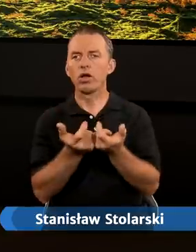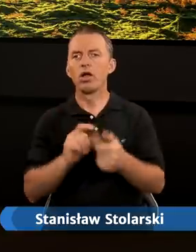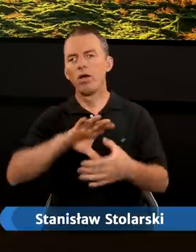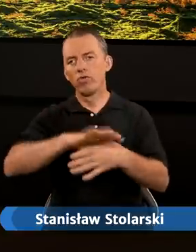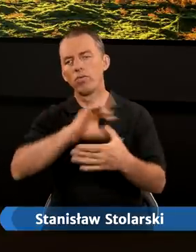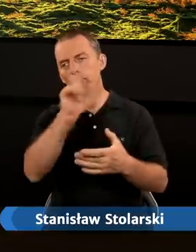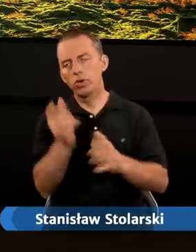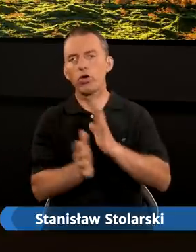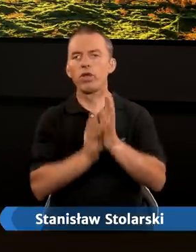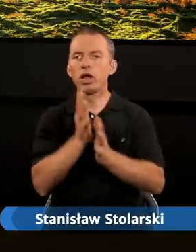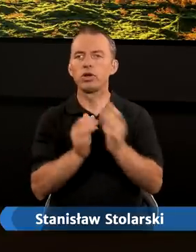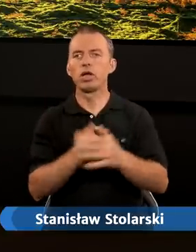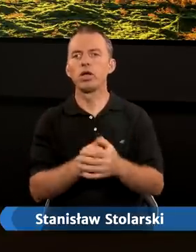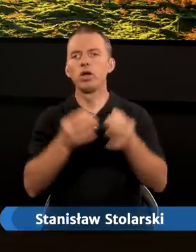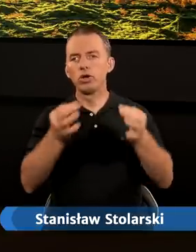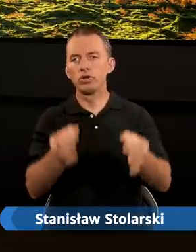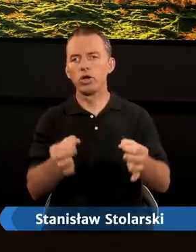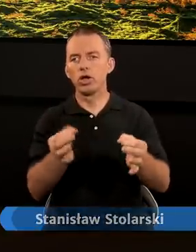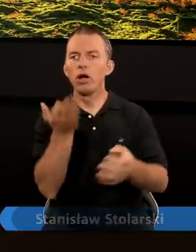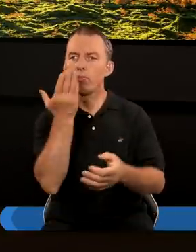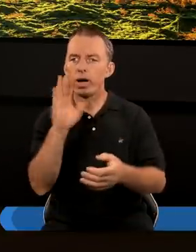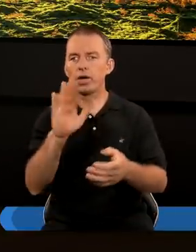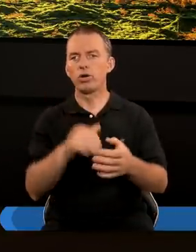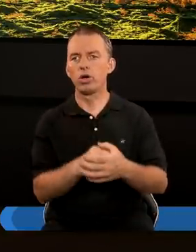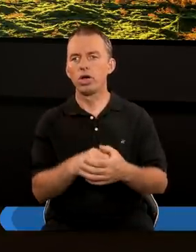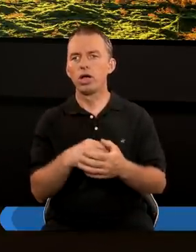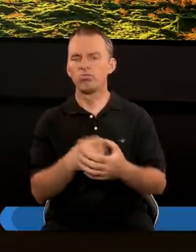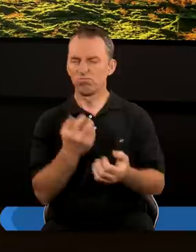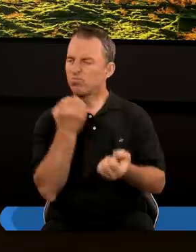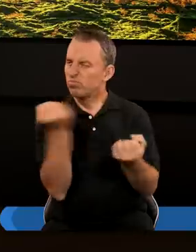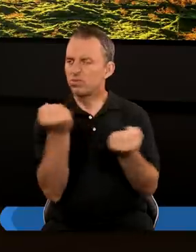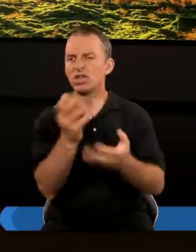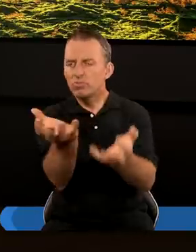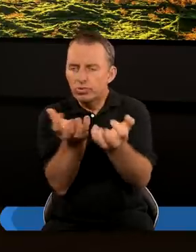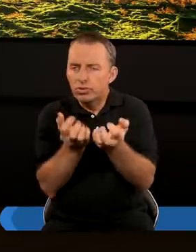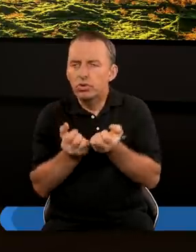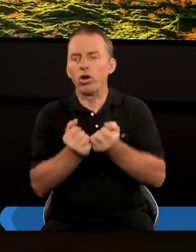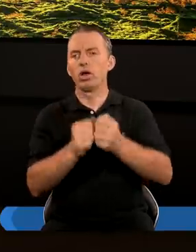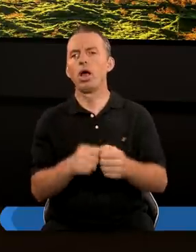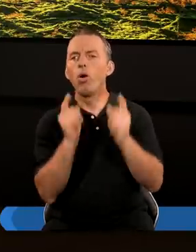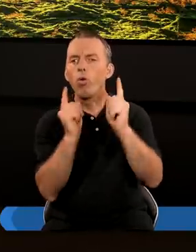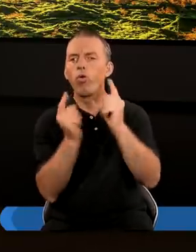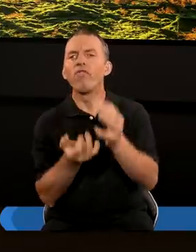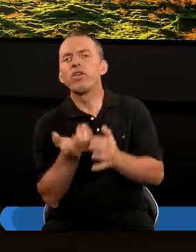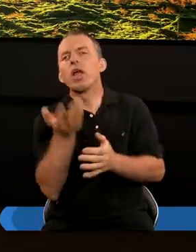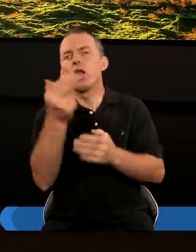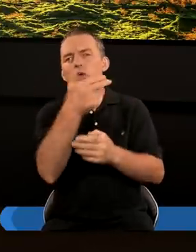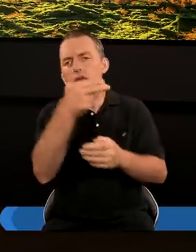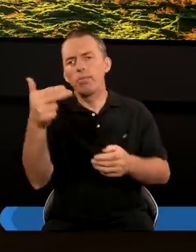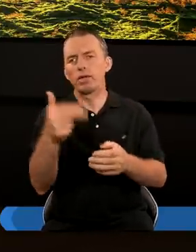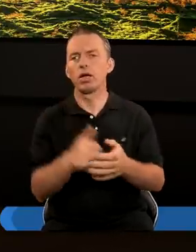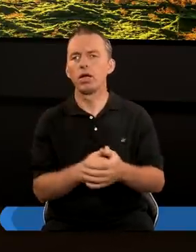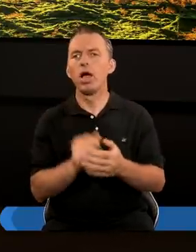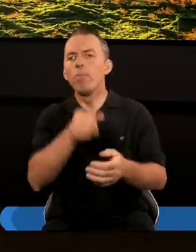Siódmego w Podkowie Leśnej. Dzisiaj bardzo energetyzujący, przyciągający uwagę wielu temat.